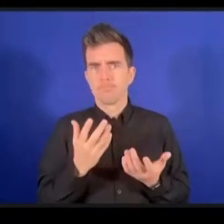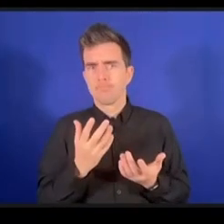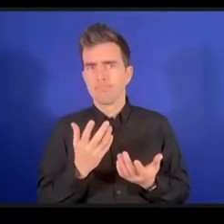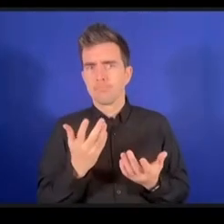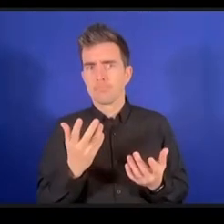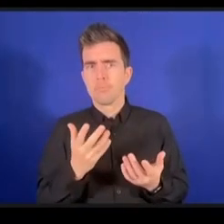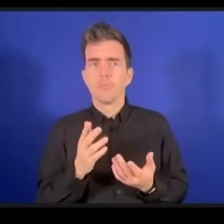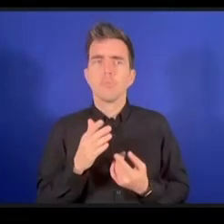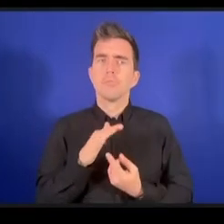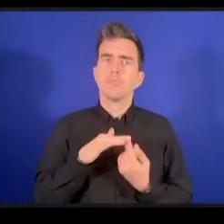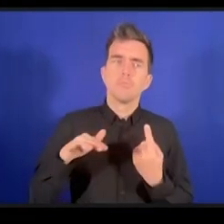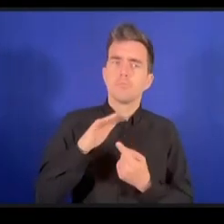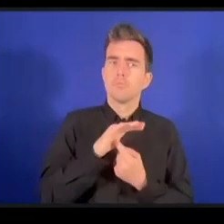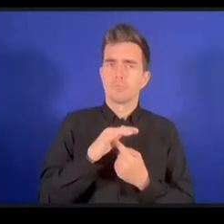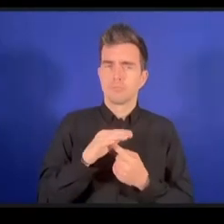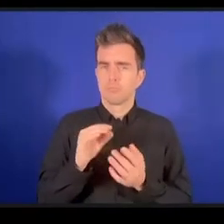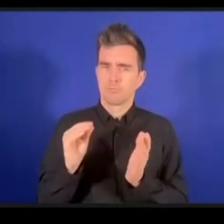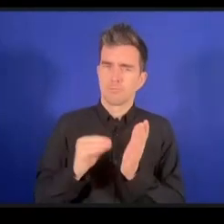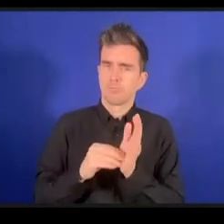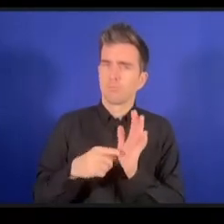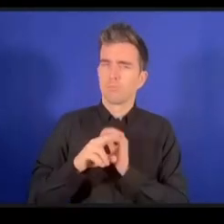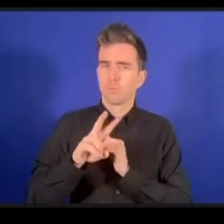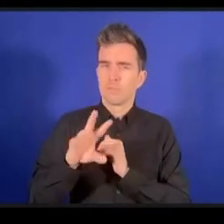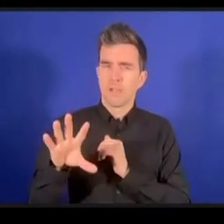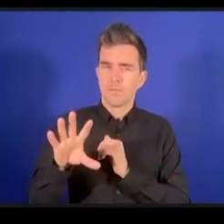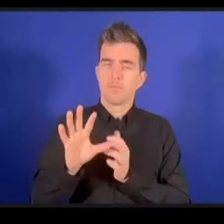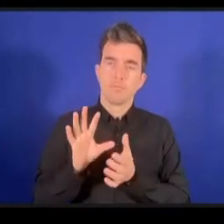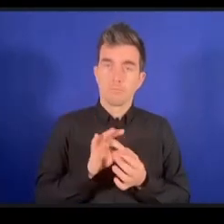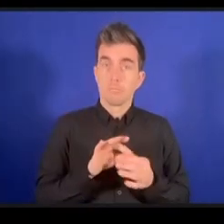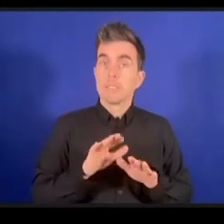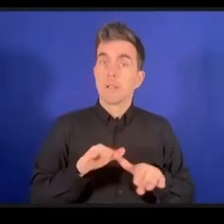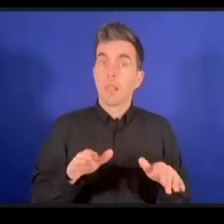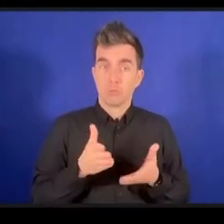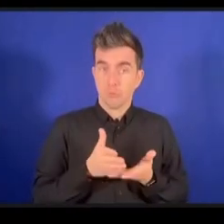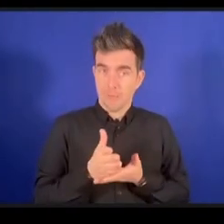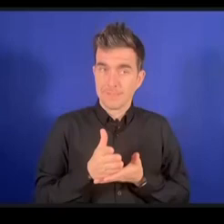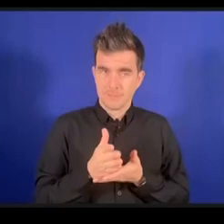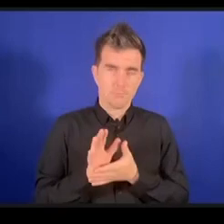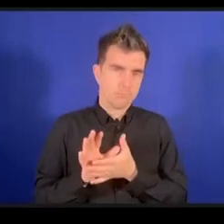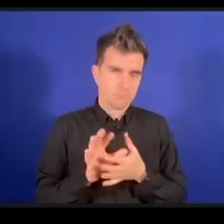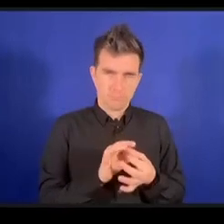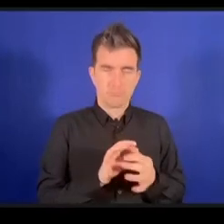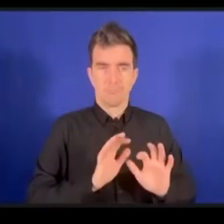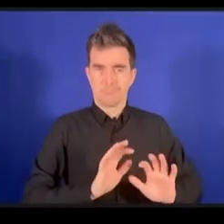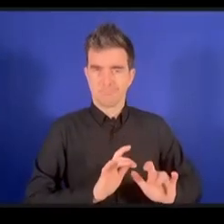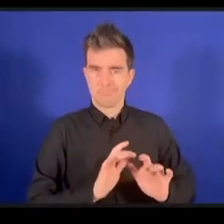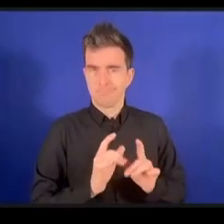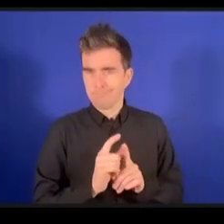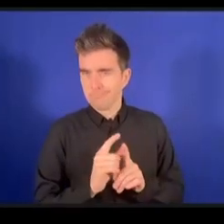إلى هذا الاتلاف أو التحالف الديناميكي ديناميك كوليشن